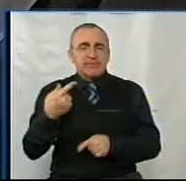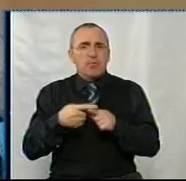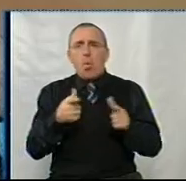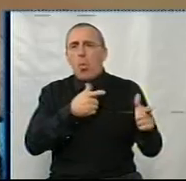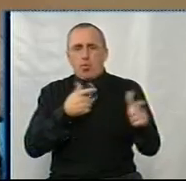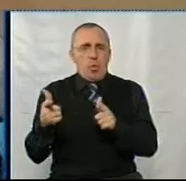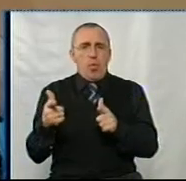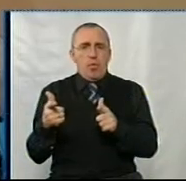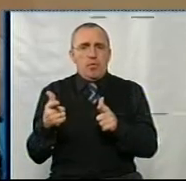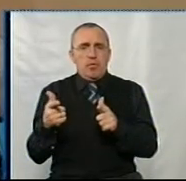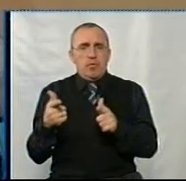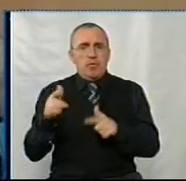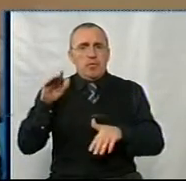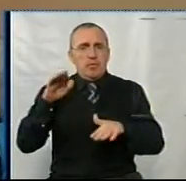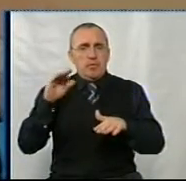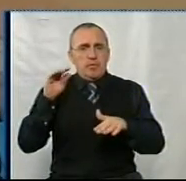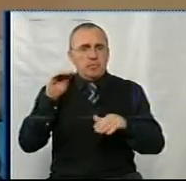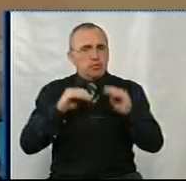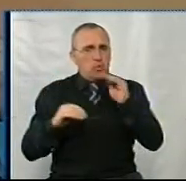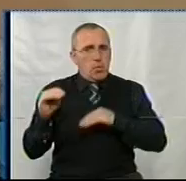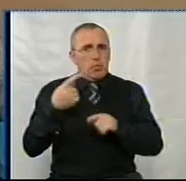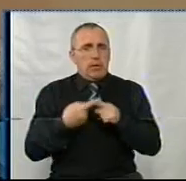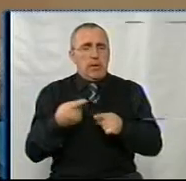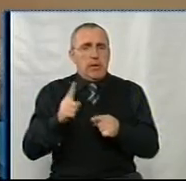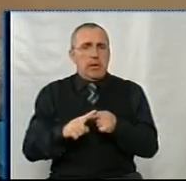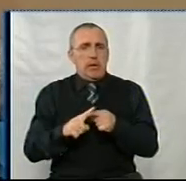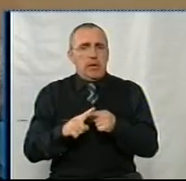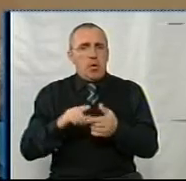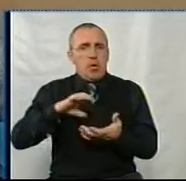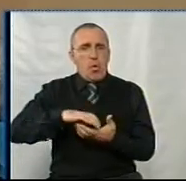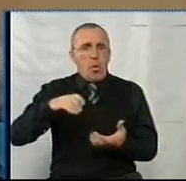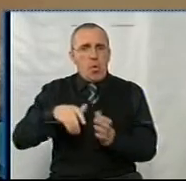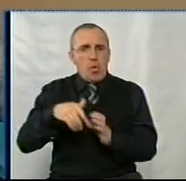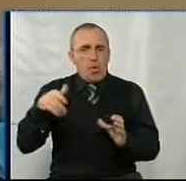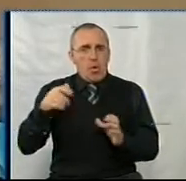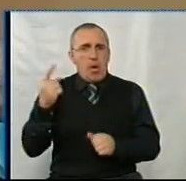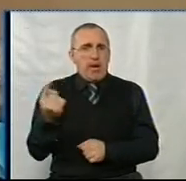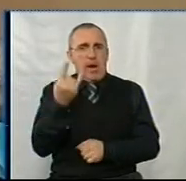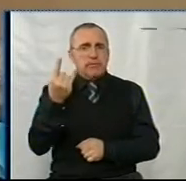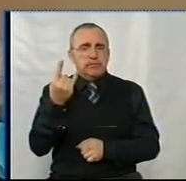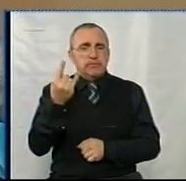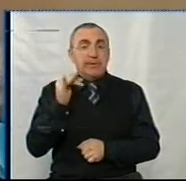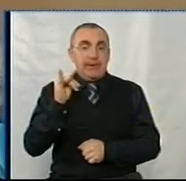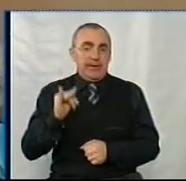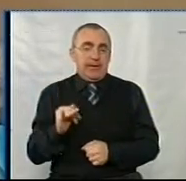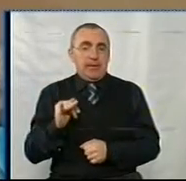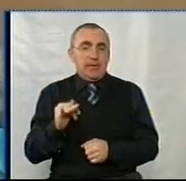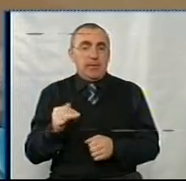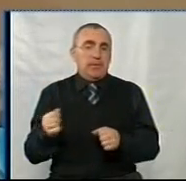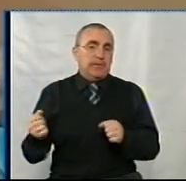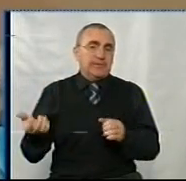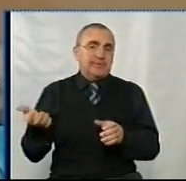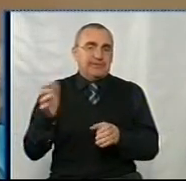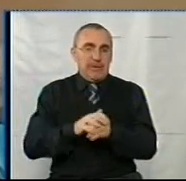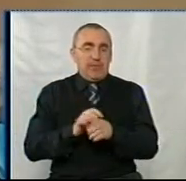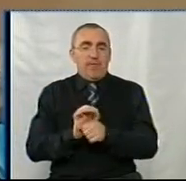готове. Злажу ось такі коробочки, ось такі одноразові. І закриваємо